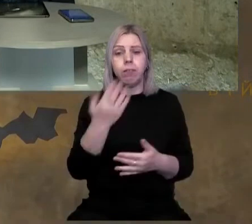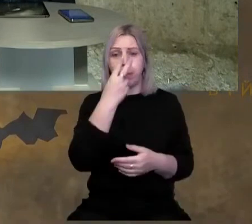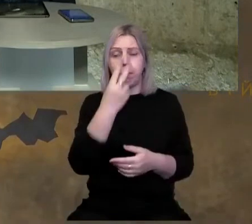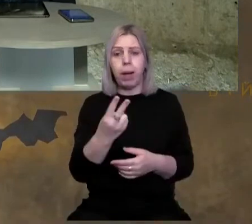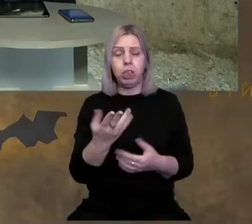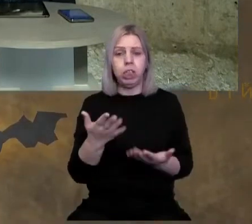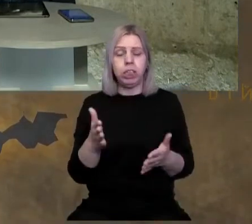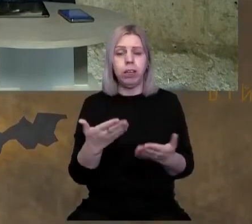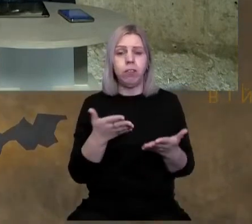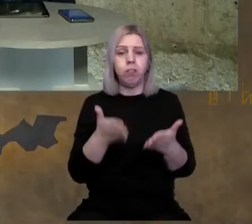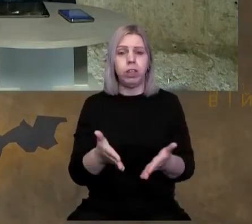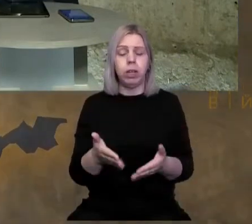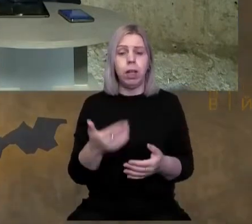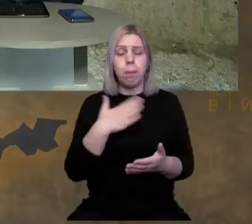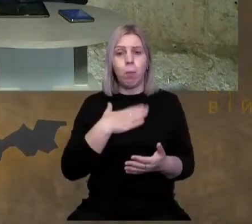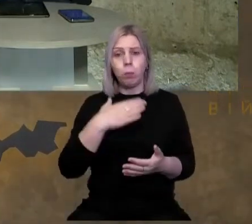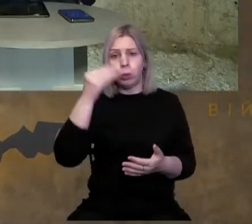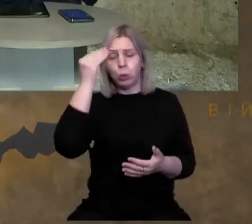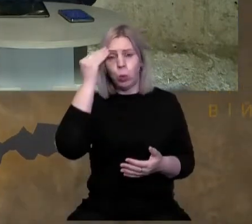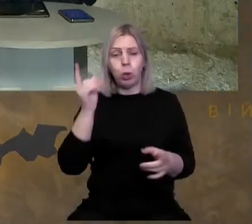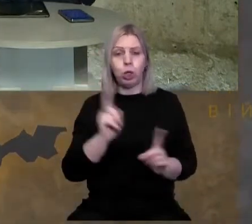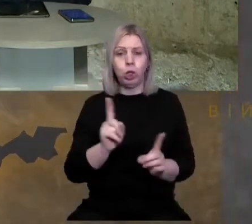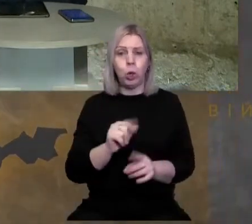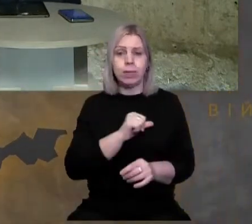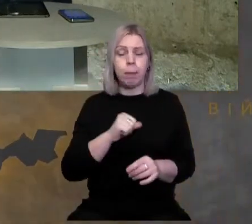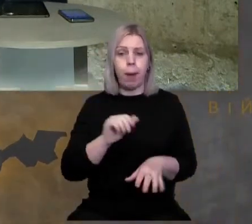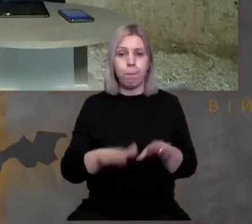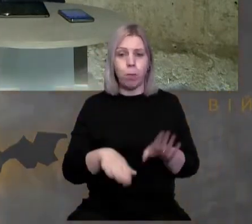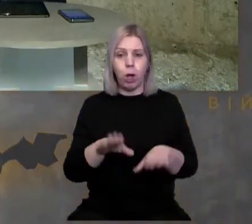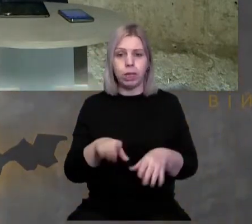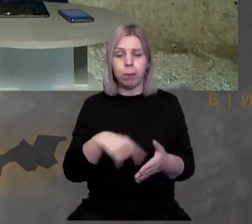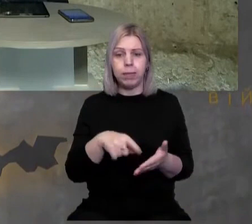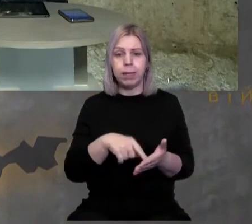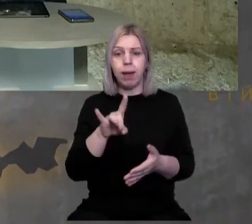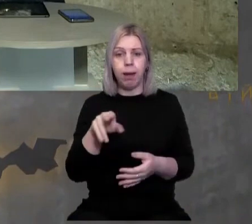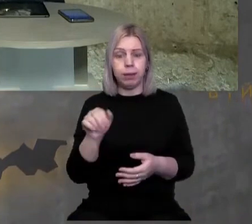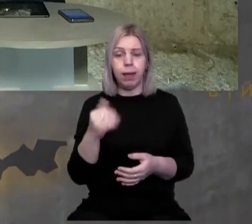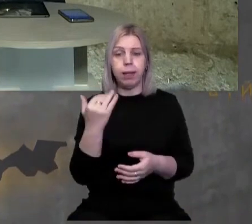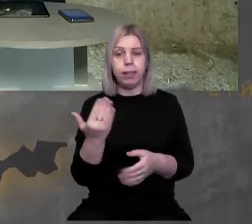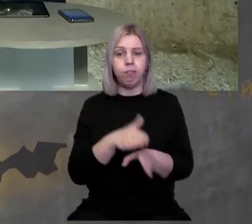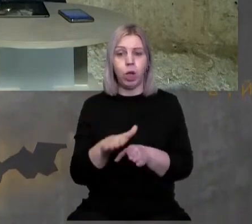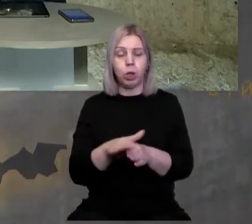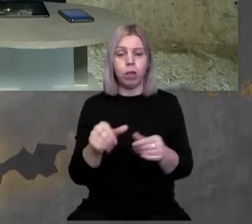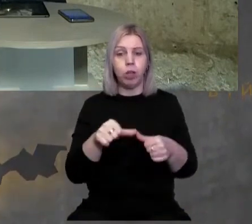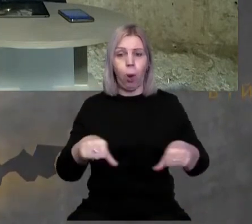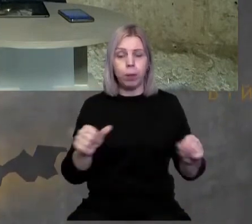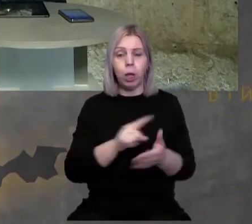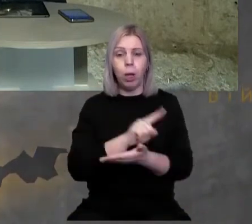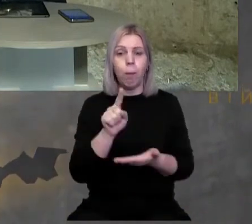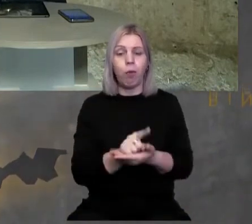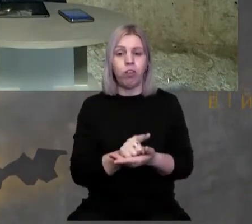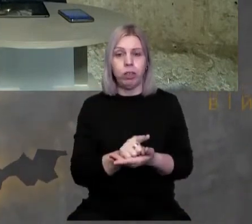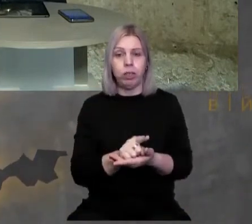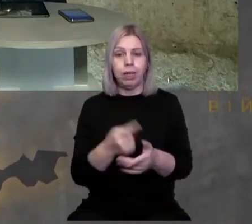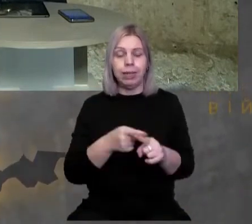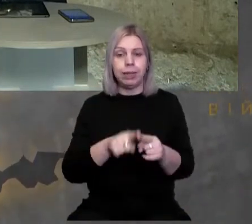Тому наша думка, що сама Мукачевська міська рада та її виконавчий комітет повинні